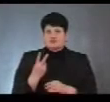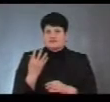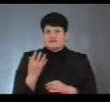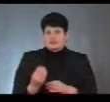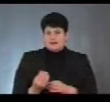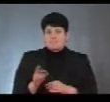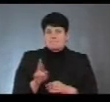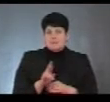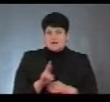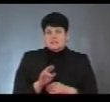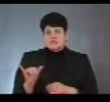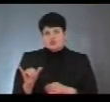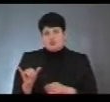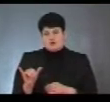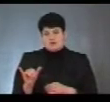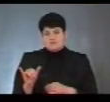П'ятниця і субота.